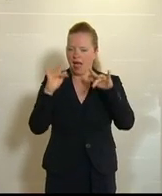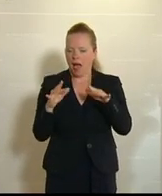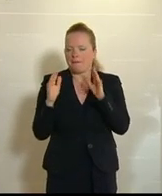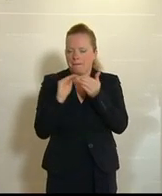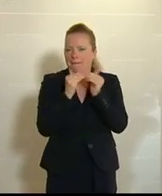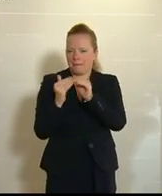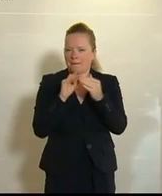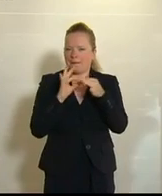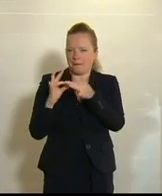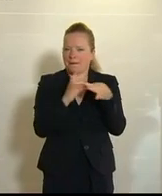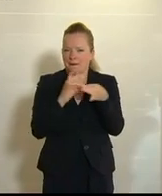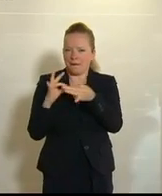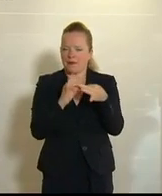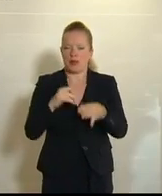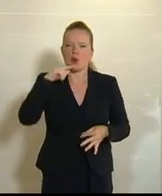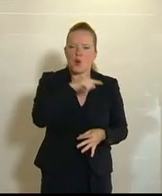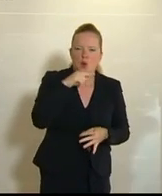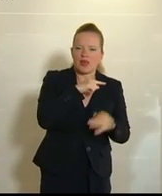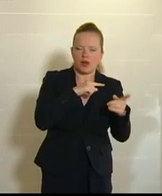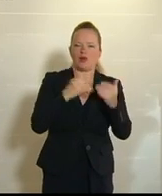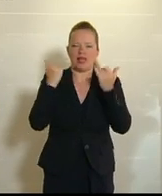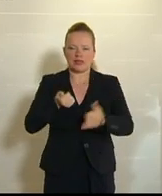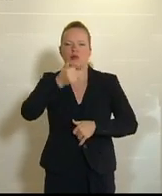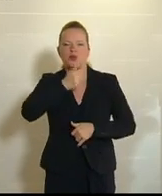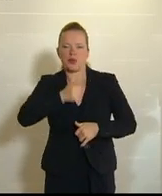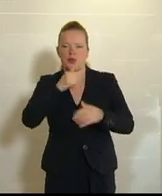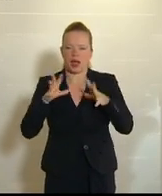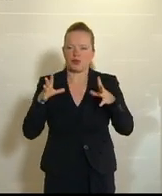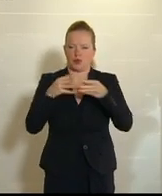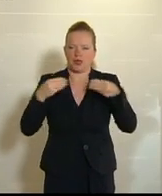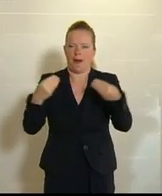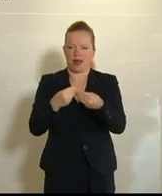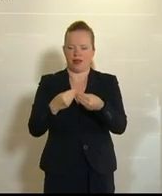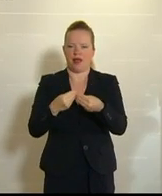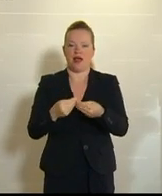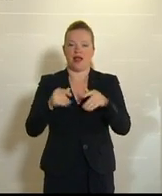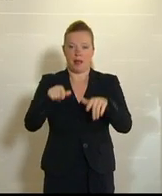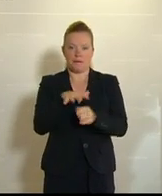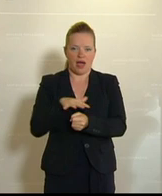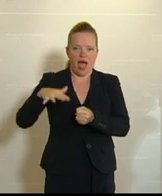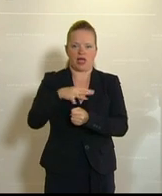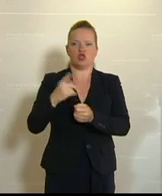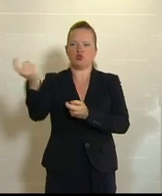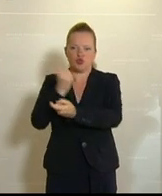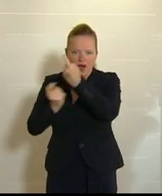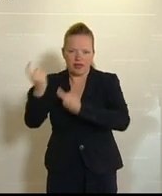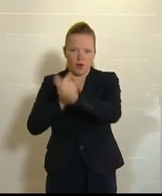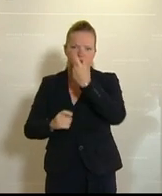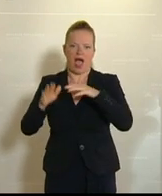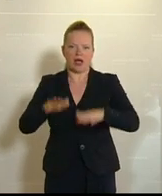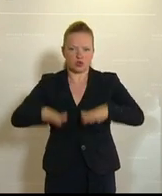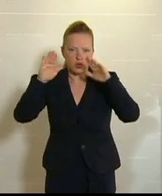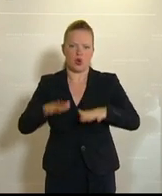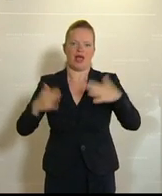in Österreich, feindlicher mit den Roten und jetzt mit den Grünen. Ein Totalversagen im Bereich Zuwanderung, Asyl